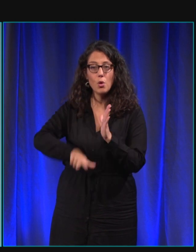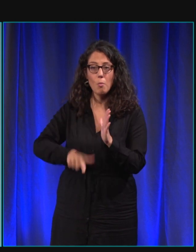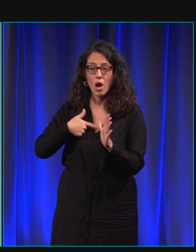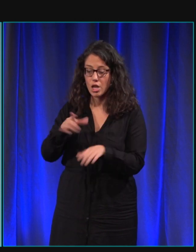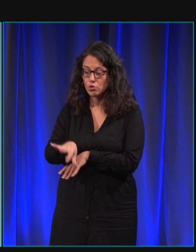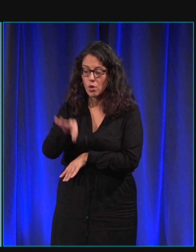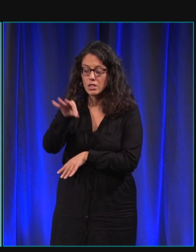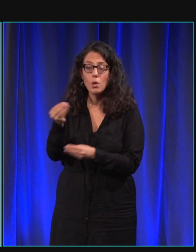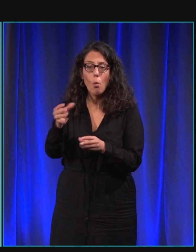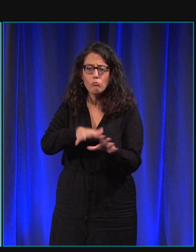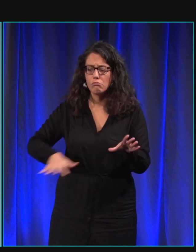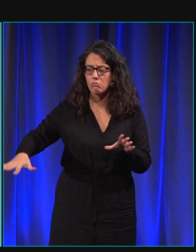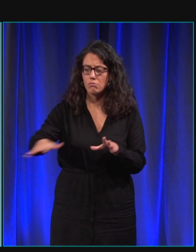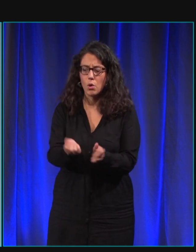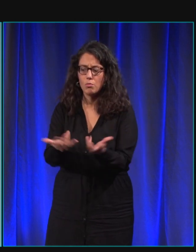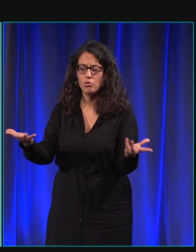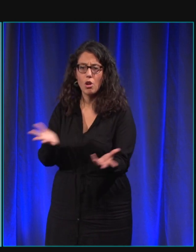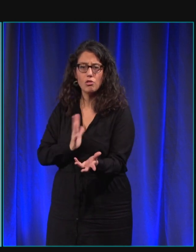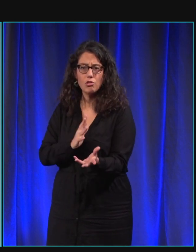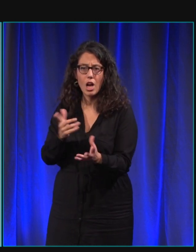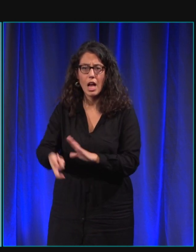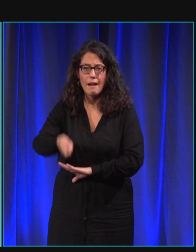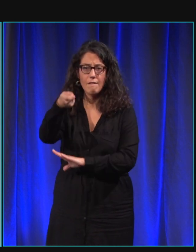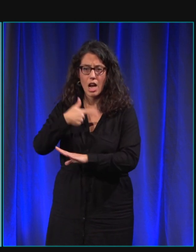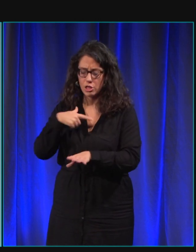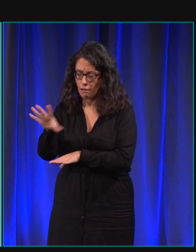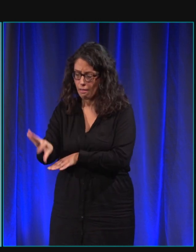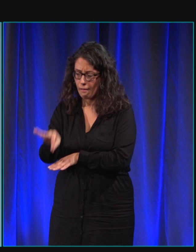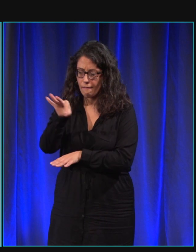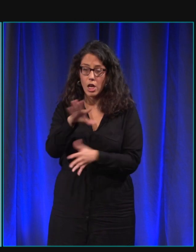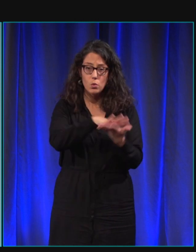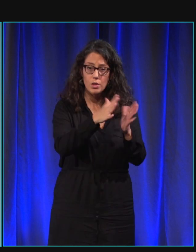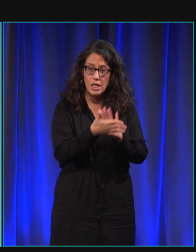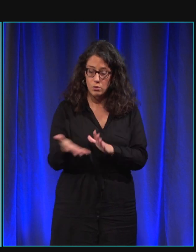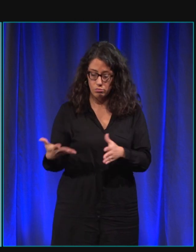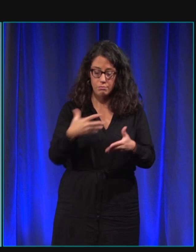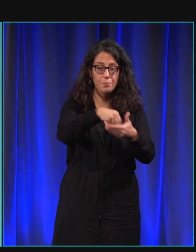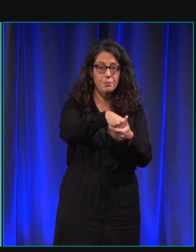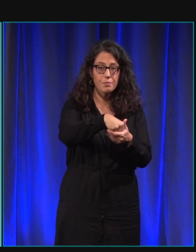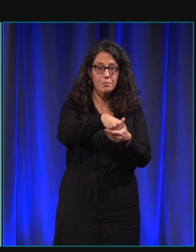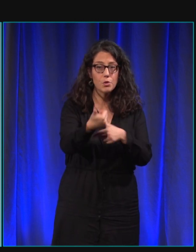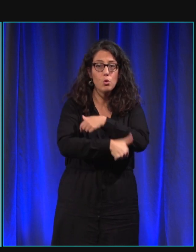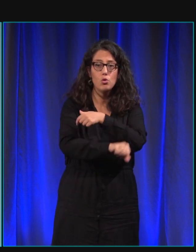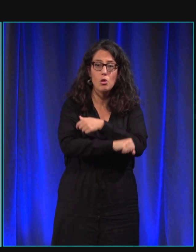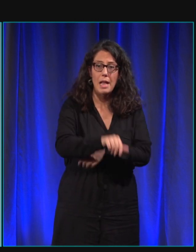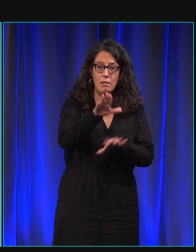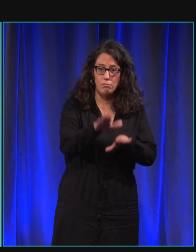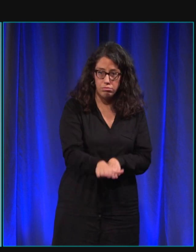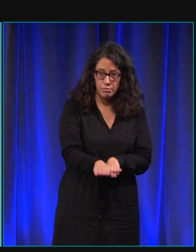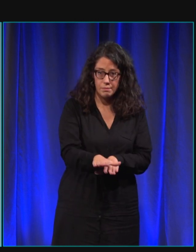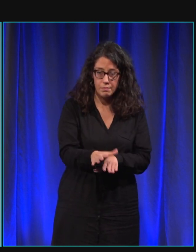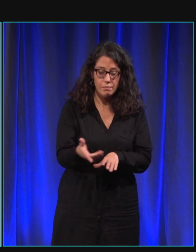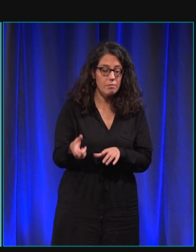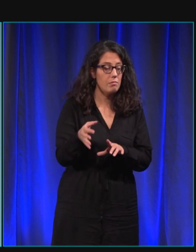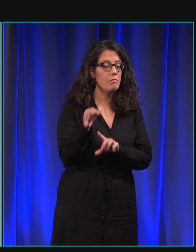élevage. Il rejoint donc l'association. Il reste une semaine sur la structure puis il va en famille d'accueil.